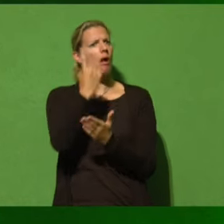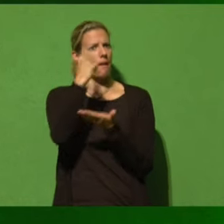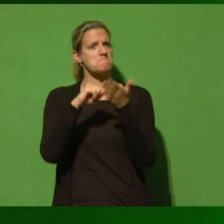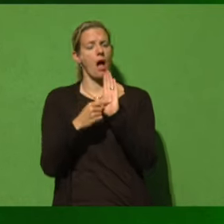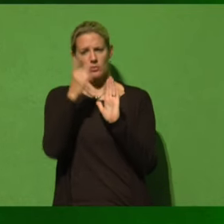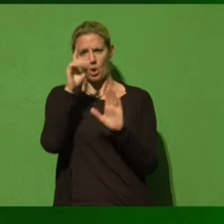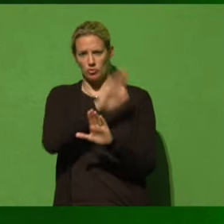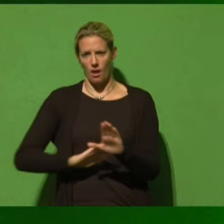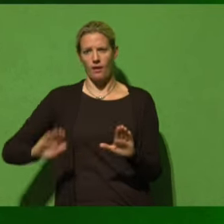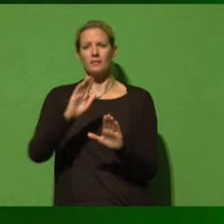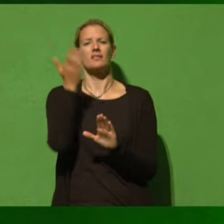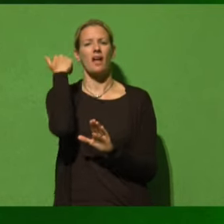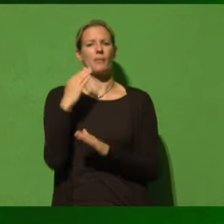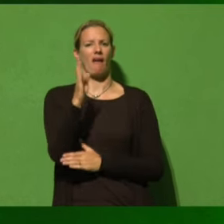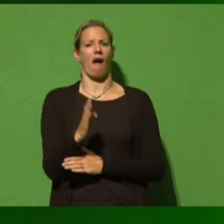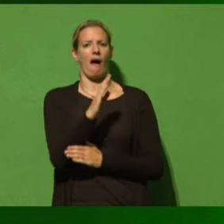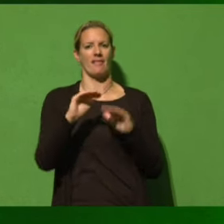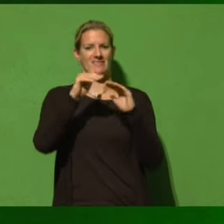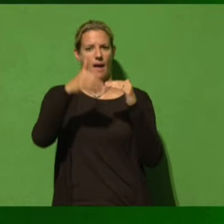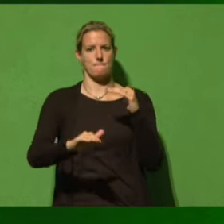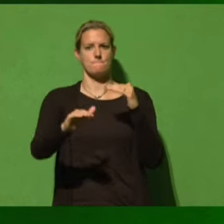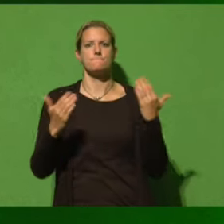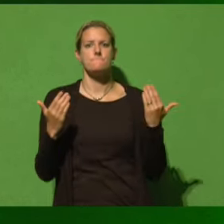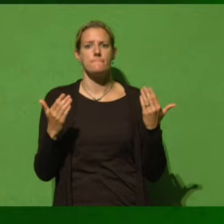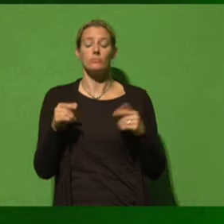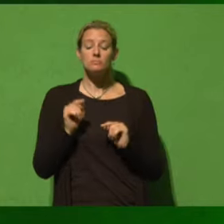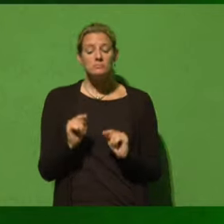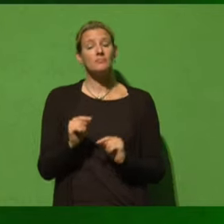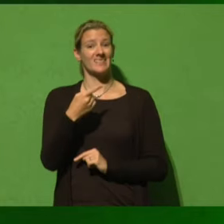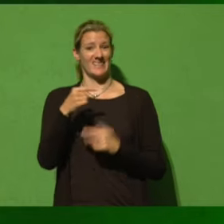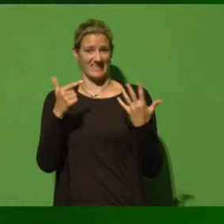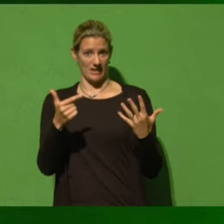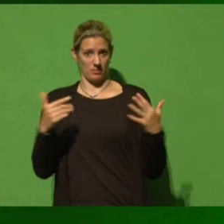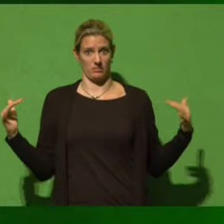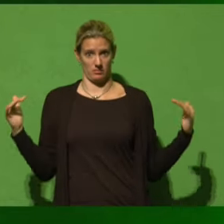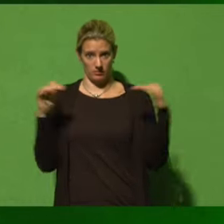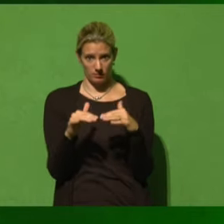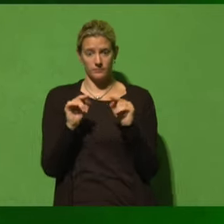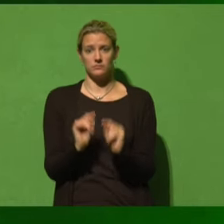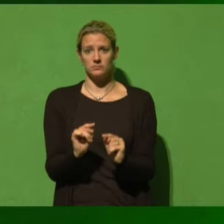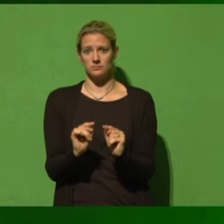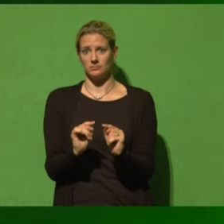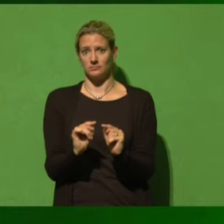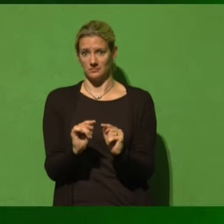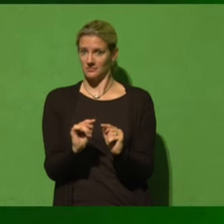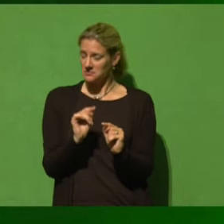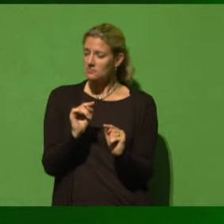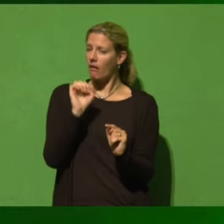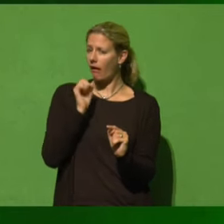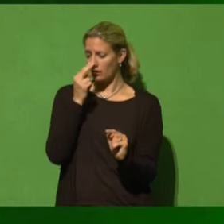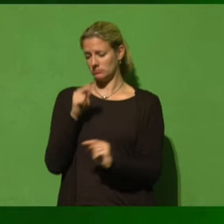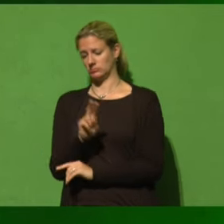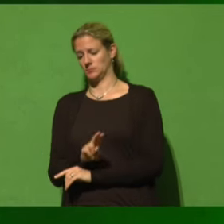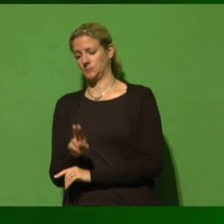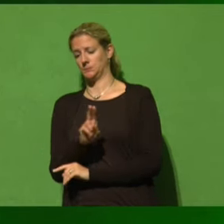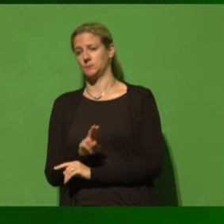damals in Heiligendamm. Und an diesen G7-Gipfeln und an diesem Ereignis in einer Woche wird man wunderbar studieren können, wie die Methode Merkel